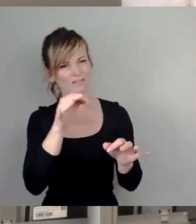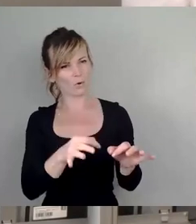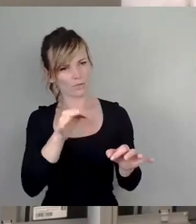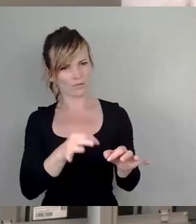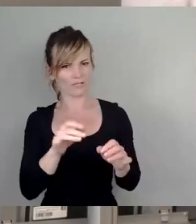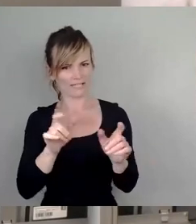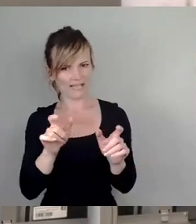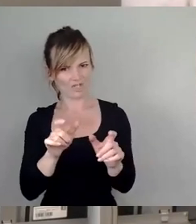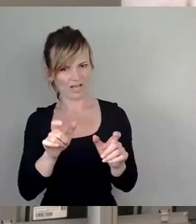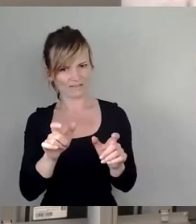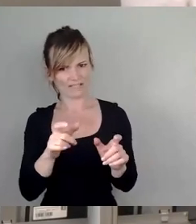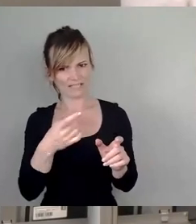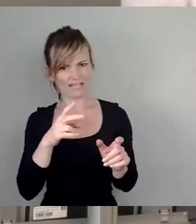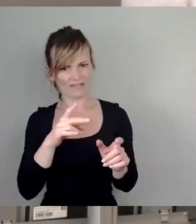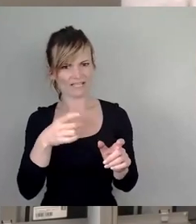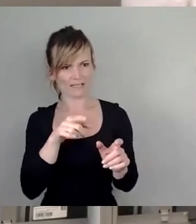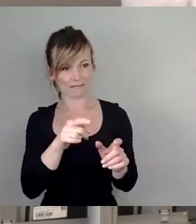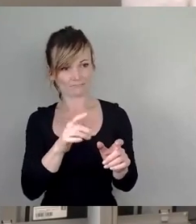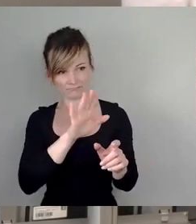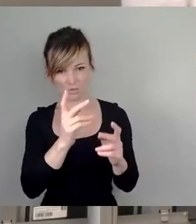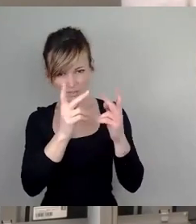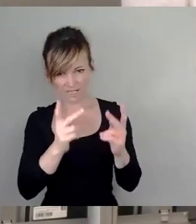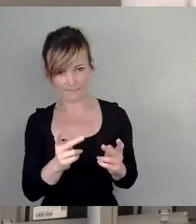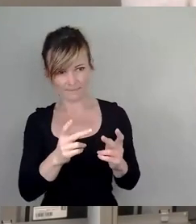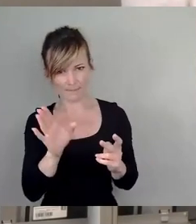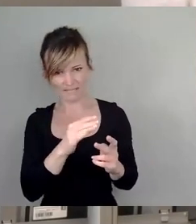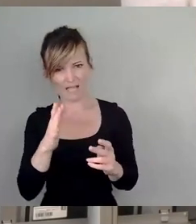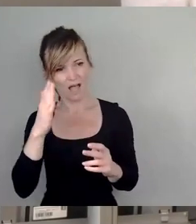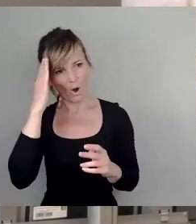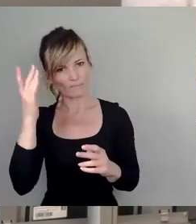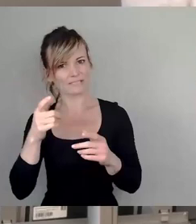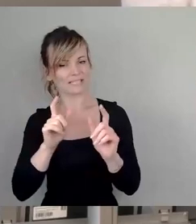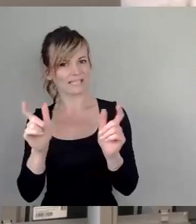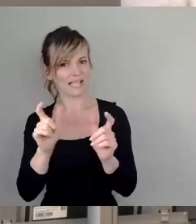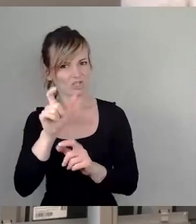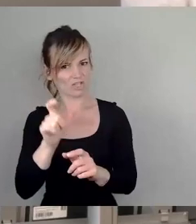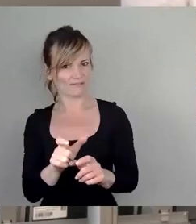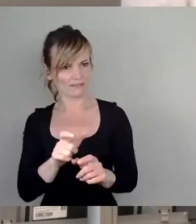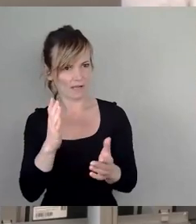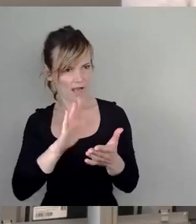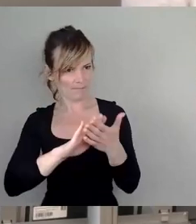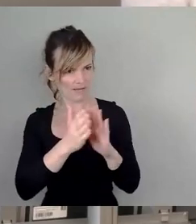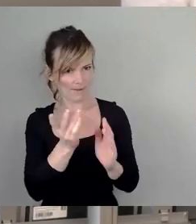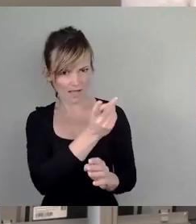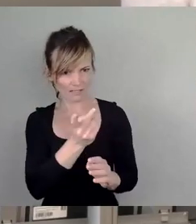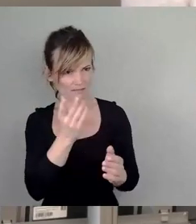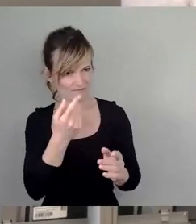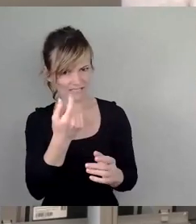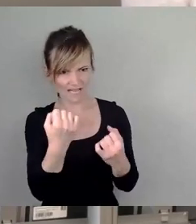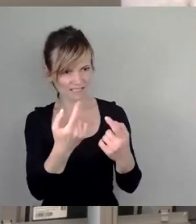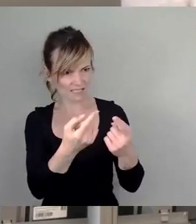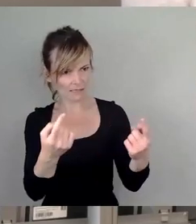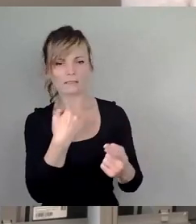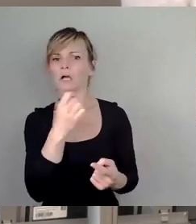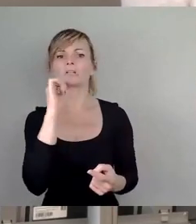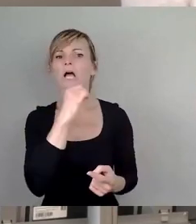mit seinem Hauptgesellschaft der TWD abgesprochen hat und ob denn das finanziell abgesichert sei. Und da hat er gesagt, nein, das ist ein Fachkonzept,